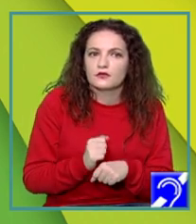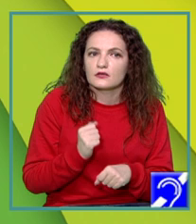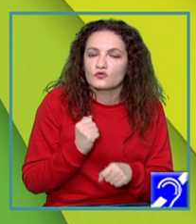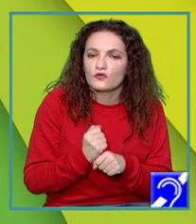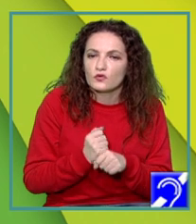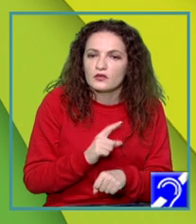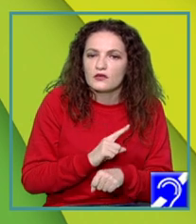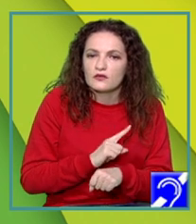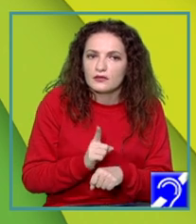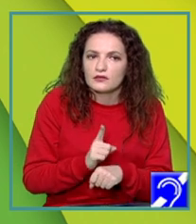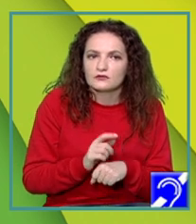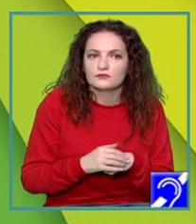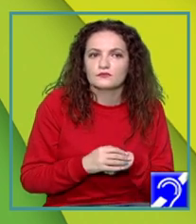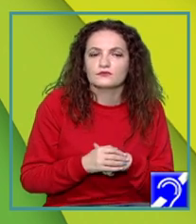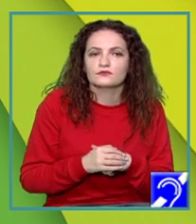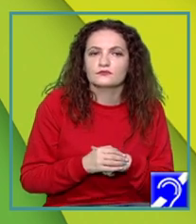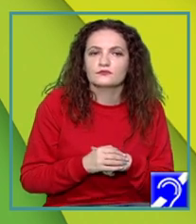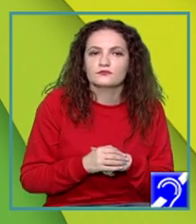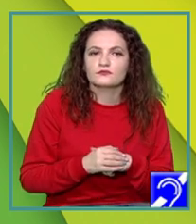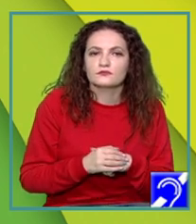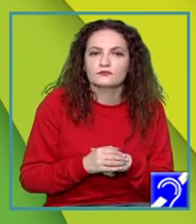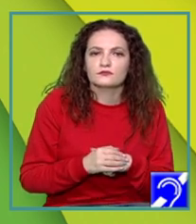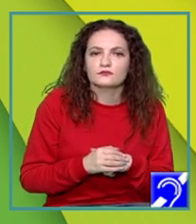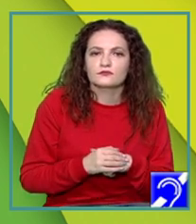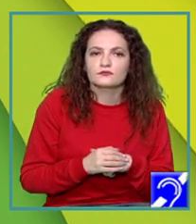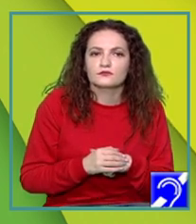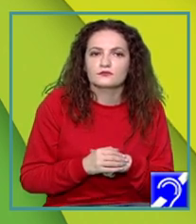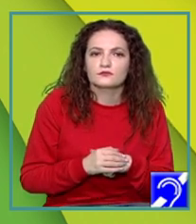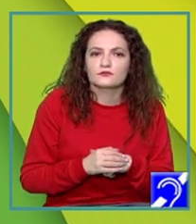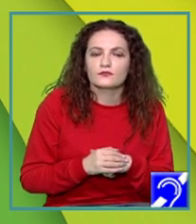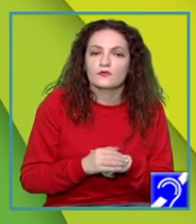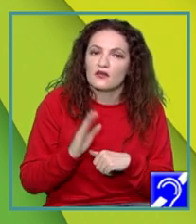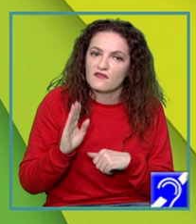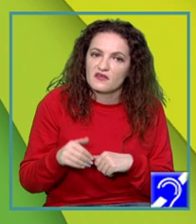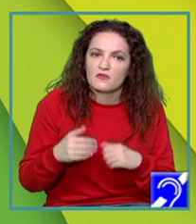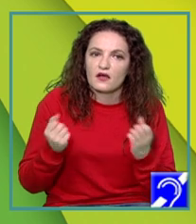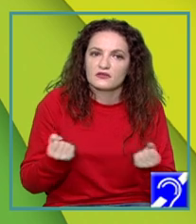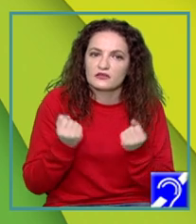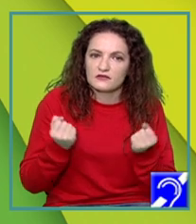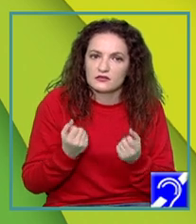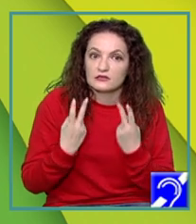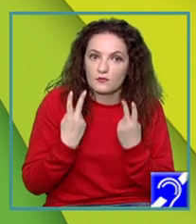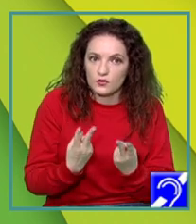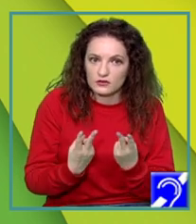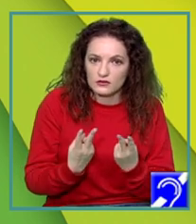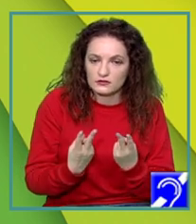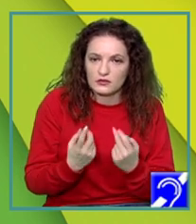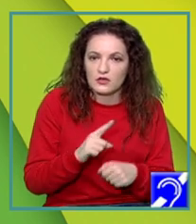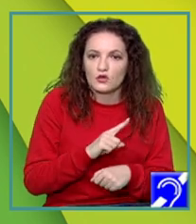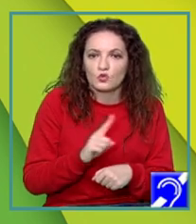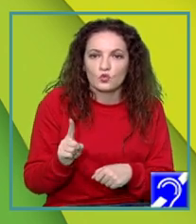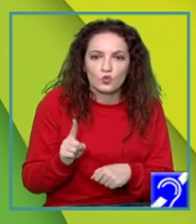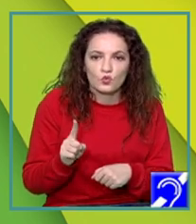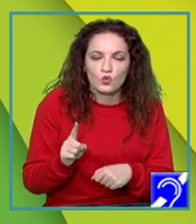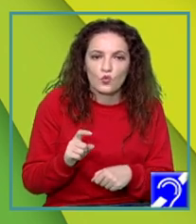imediat. Bun, zice așa, că mai avem și activități importante, dar